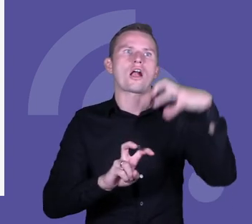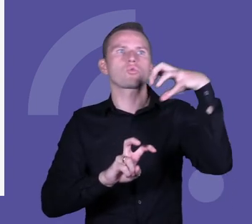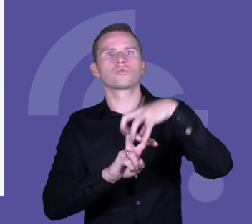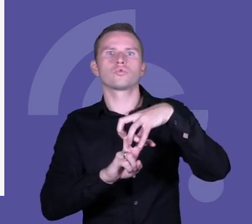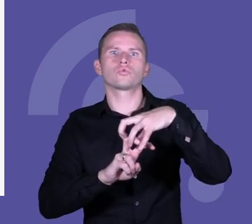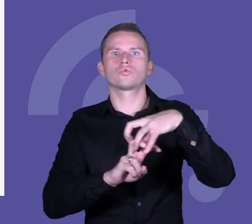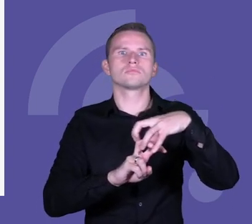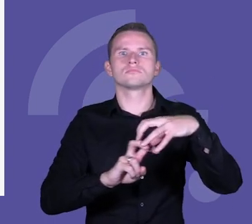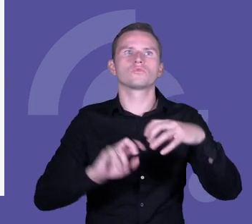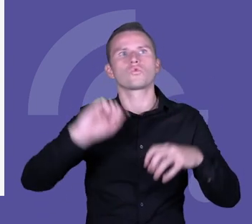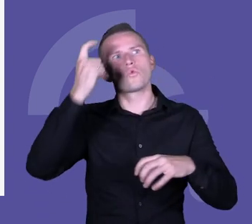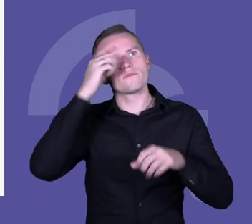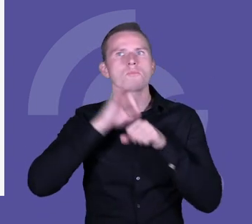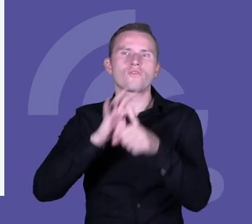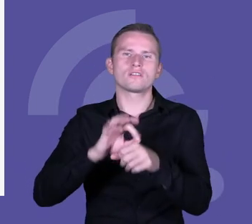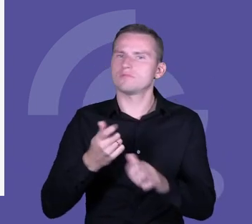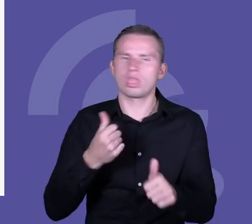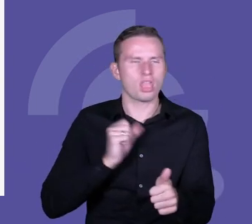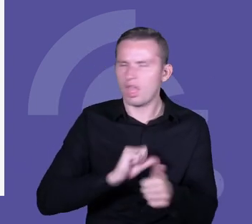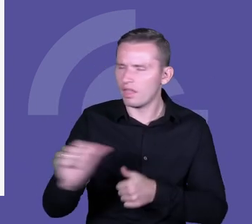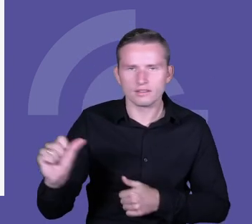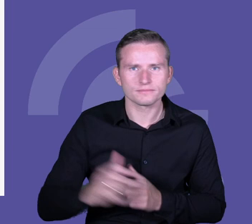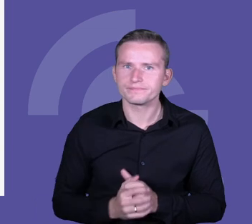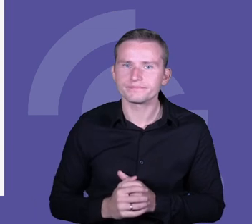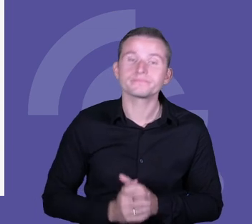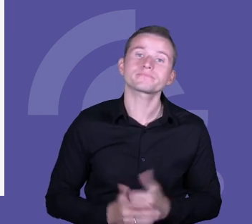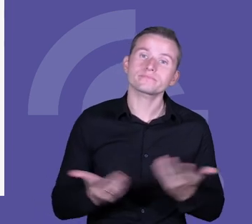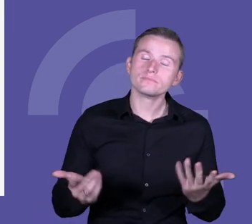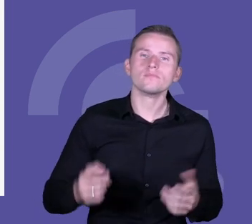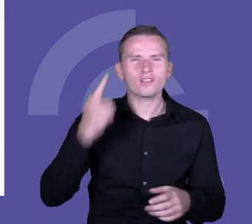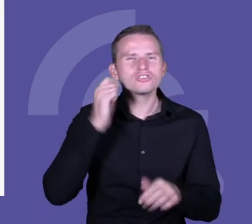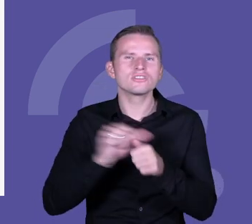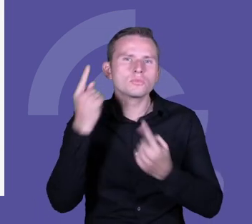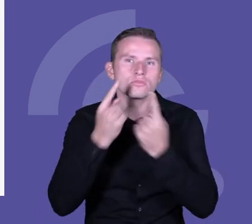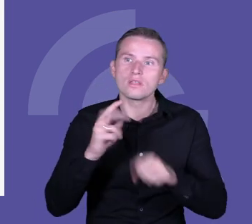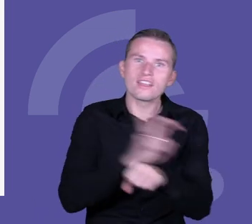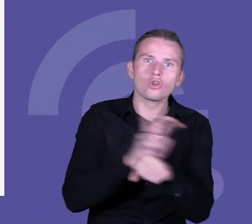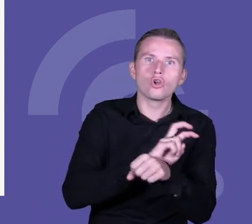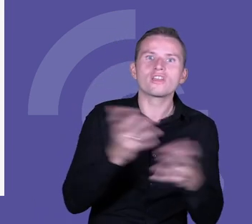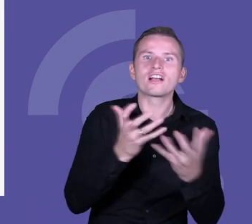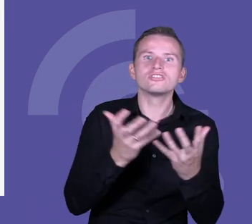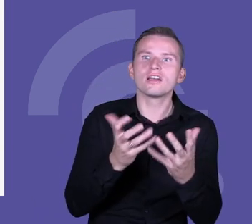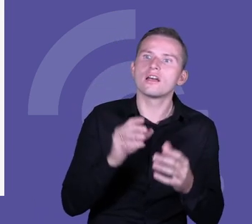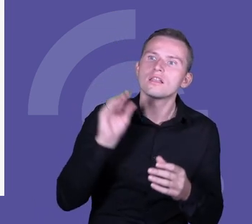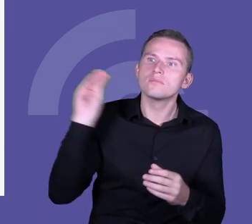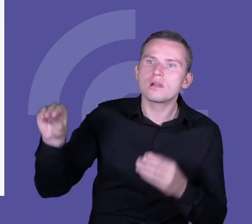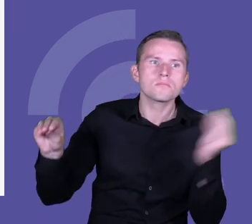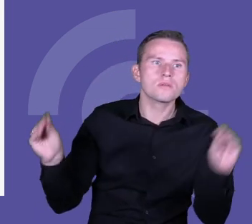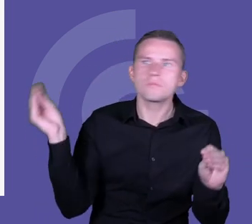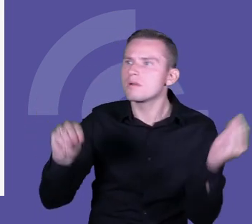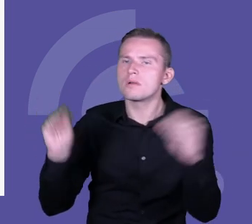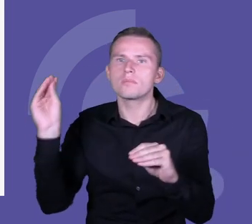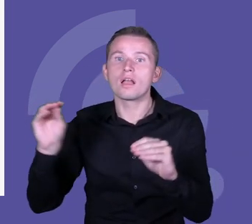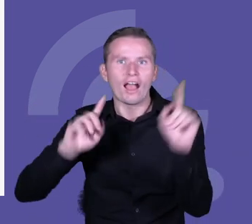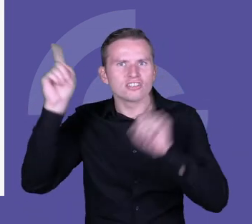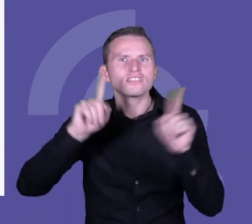ma jej nie być. Bo my się często zastanawiamy nad technologią, gdzie ją stosować, a równie ważnym pytaniem jest na przykład, gdzie jej nie stosować,